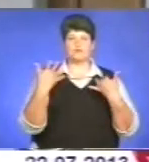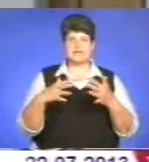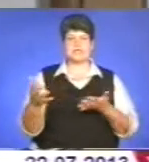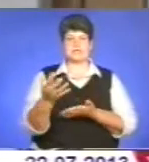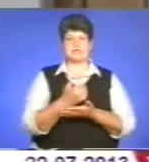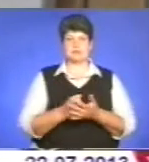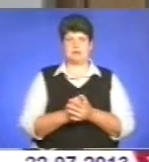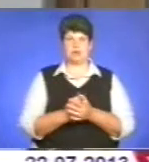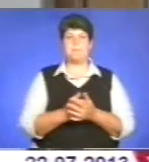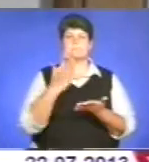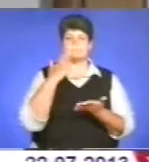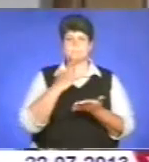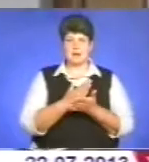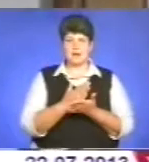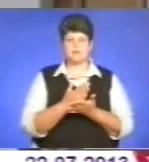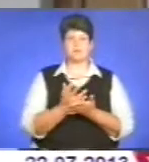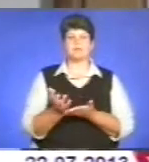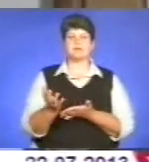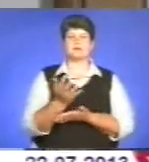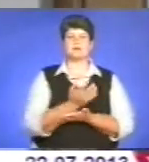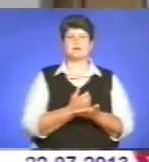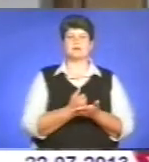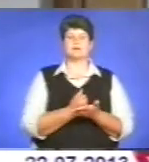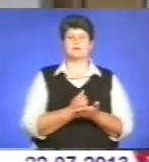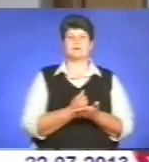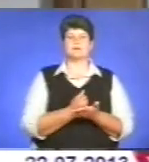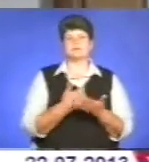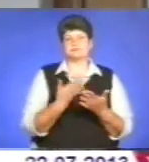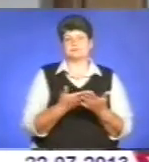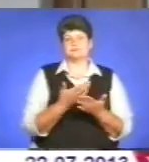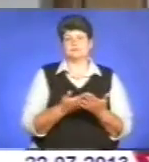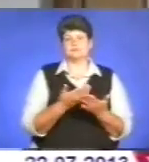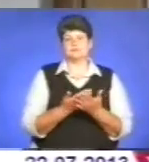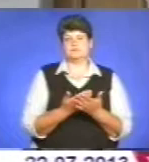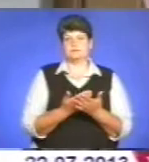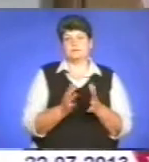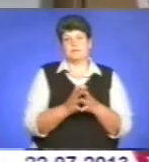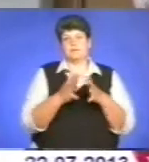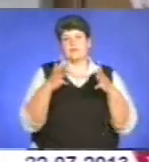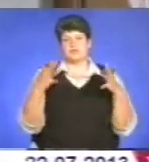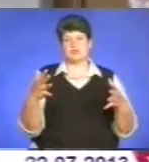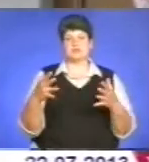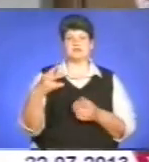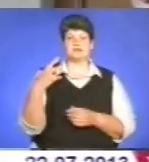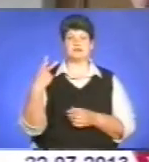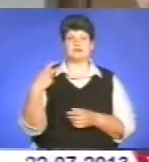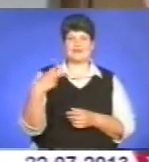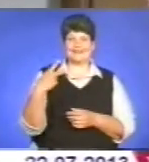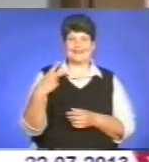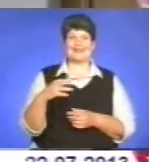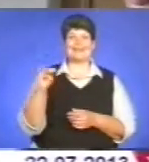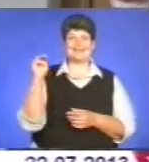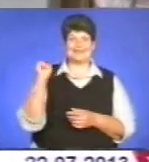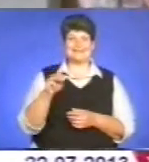Вже маємо намолочено більше 20 тисяч